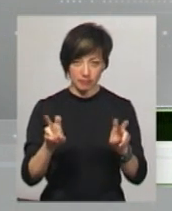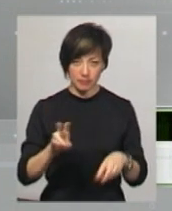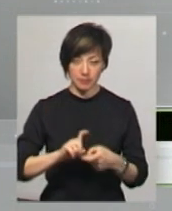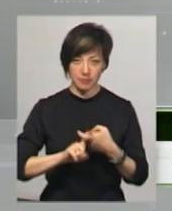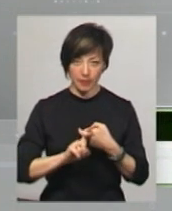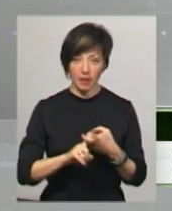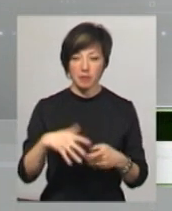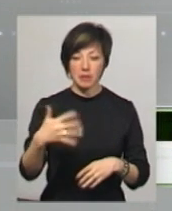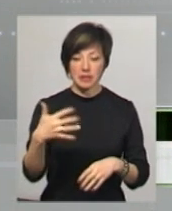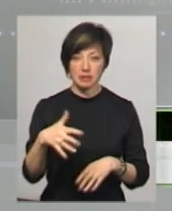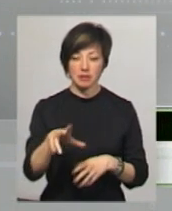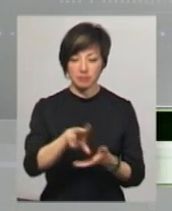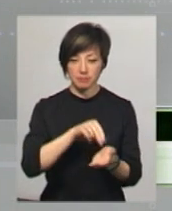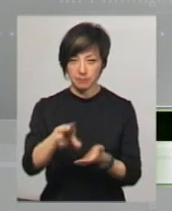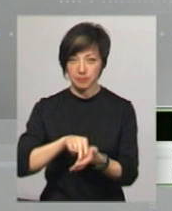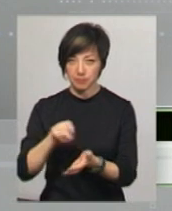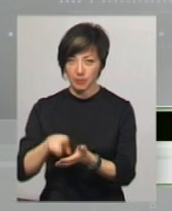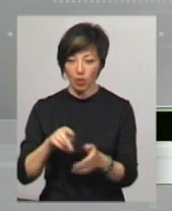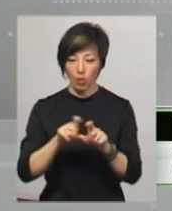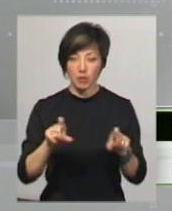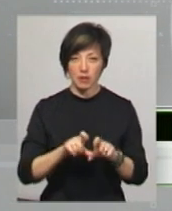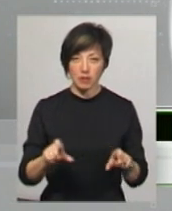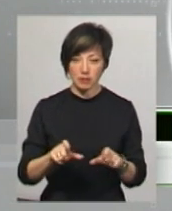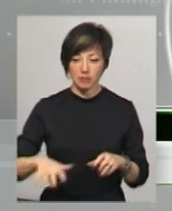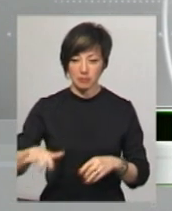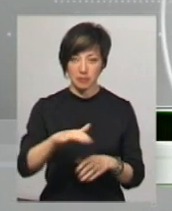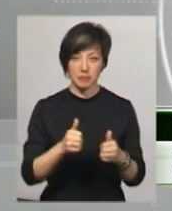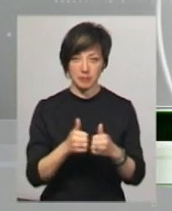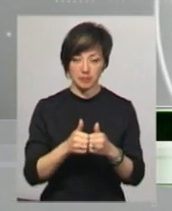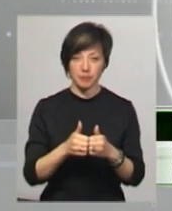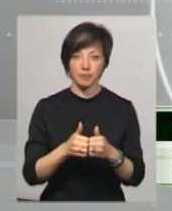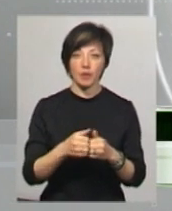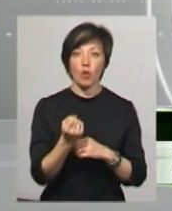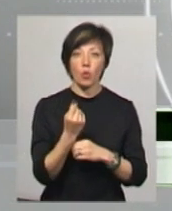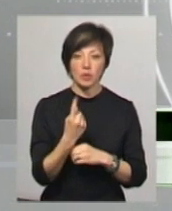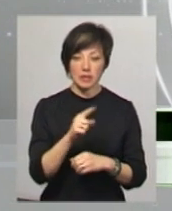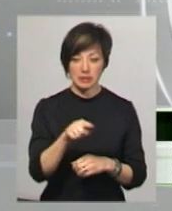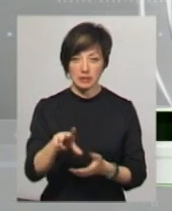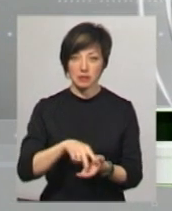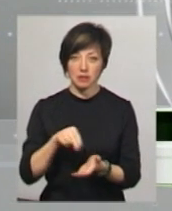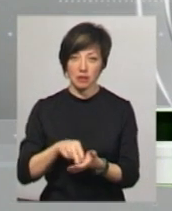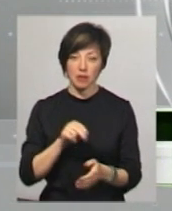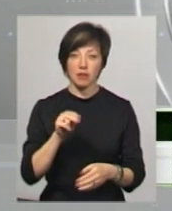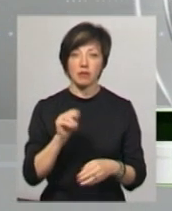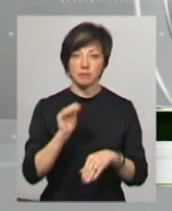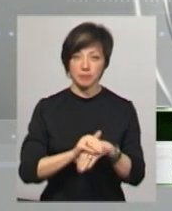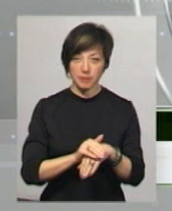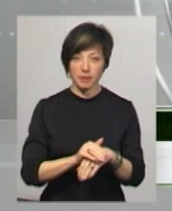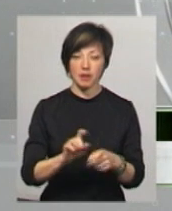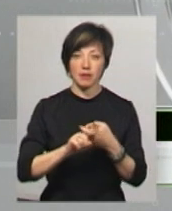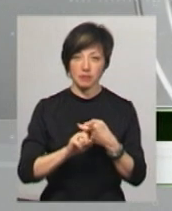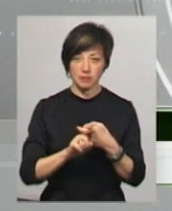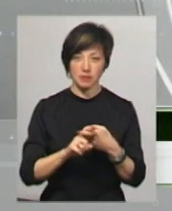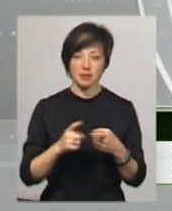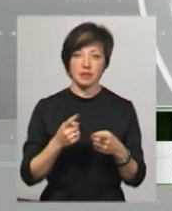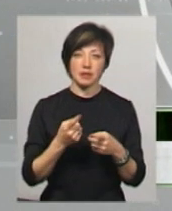відібраних змивів з об'єктів навколишнього середовища в одинадцяти зразках виділено умовно-патогенну